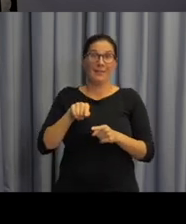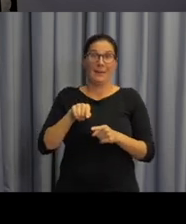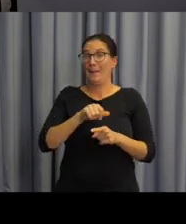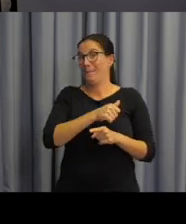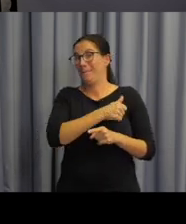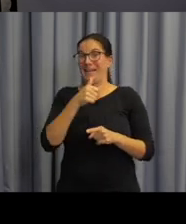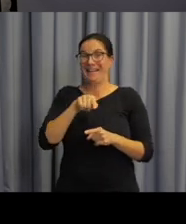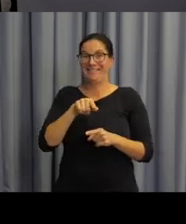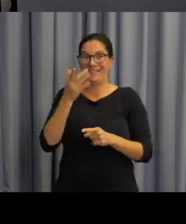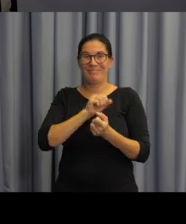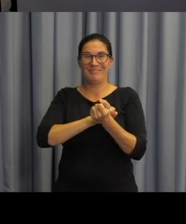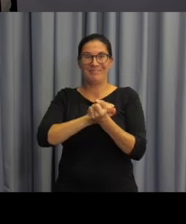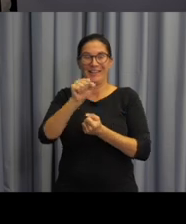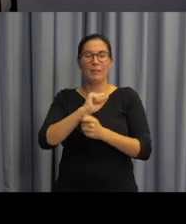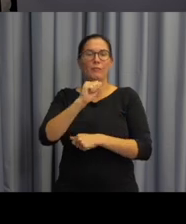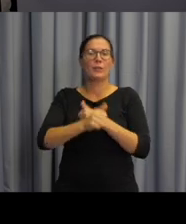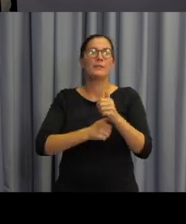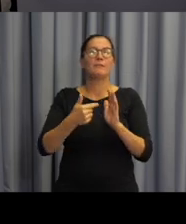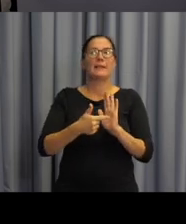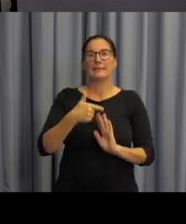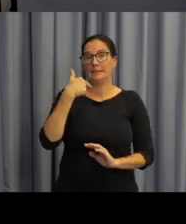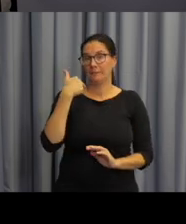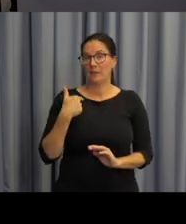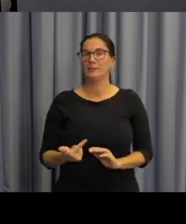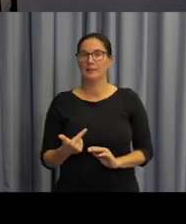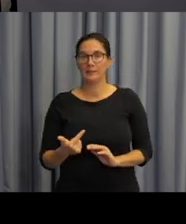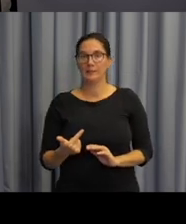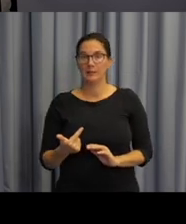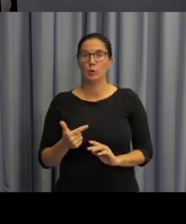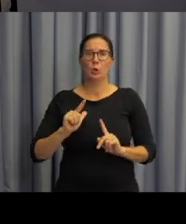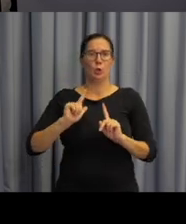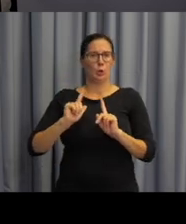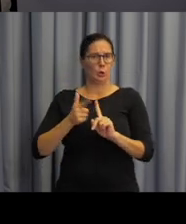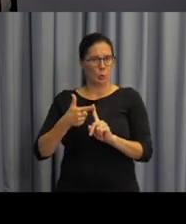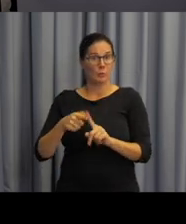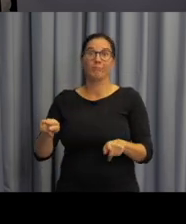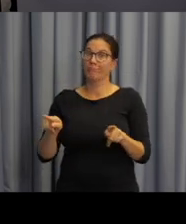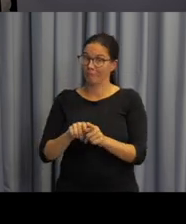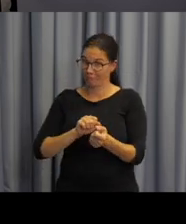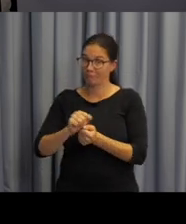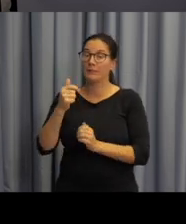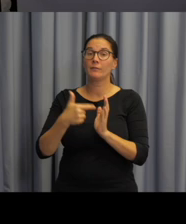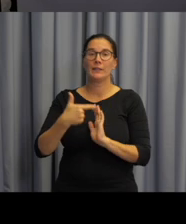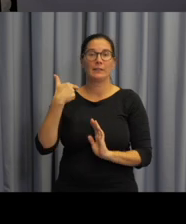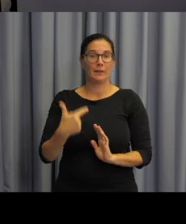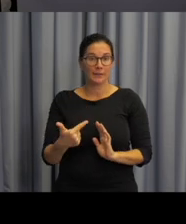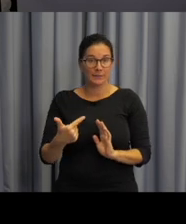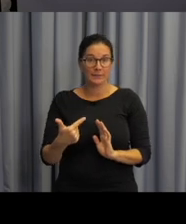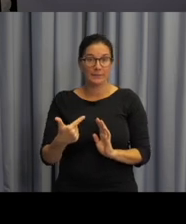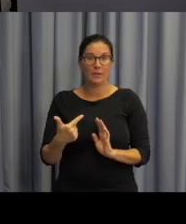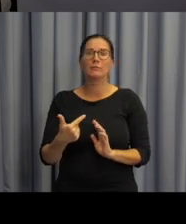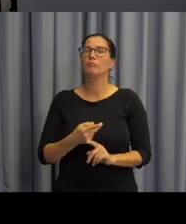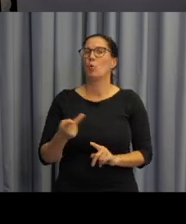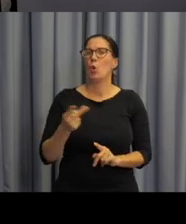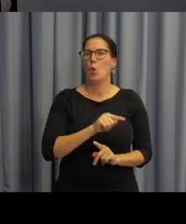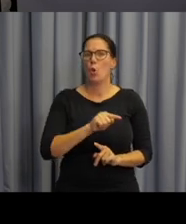první, který vznikl v roce 2020 a druhý, který také vznikl v roce 2020.